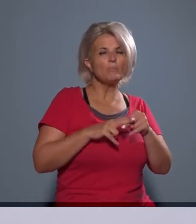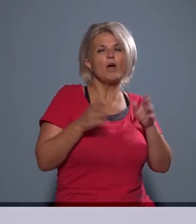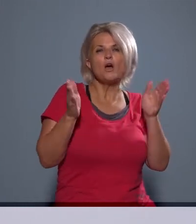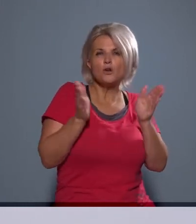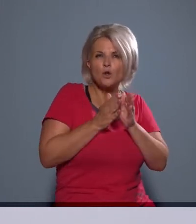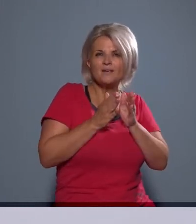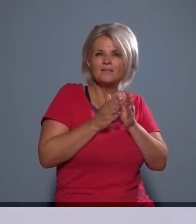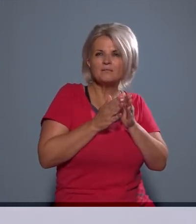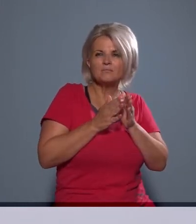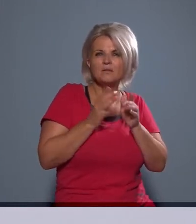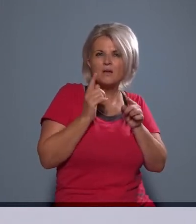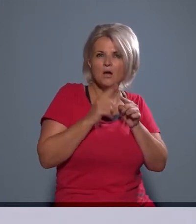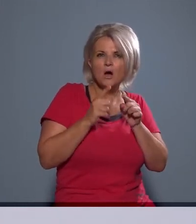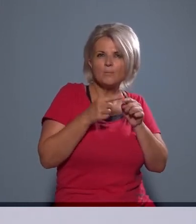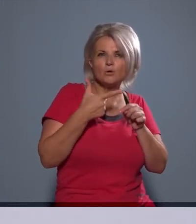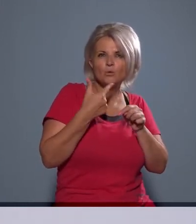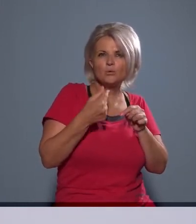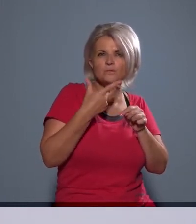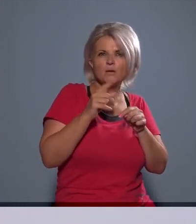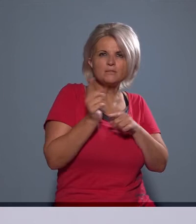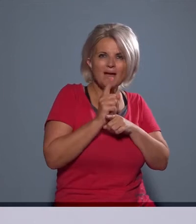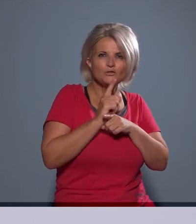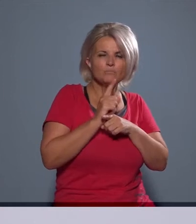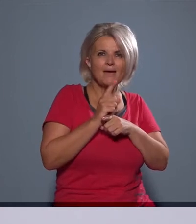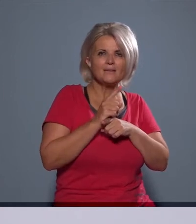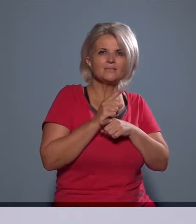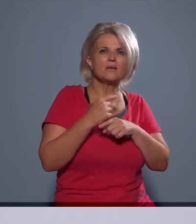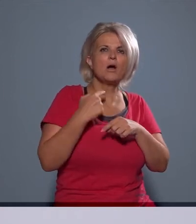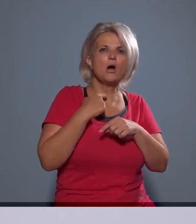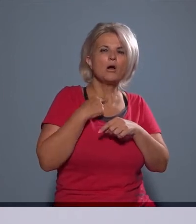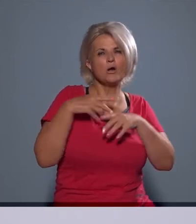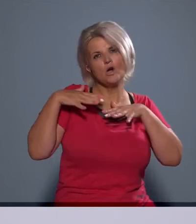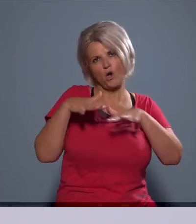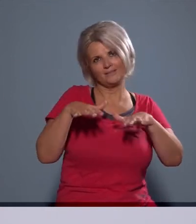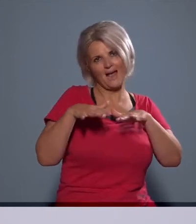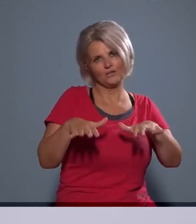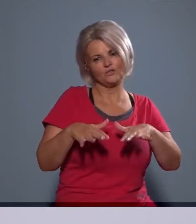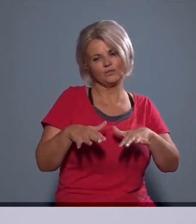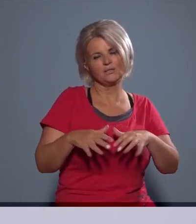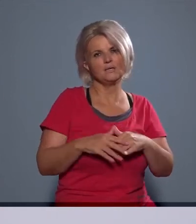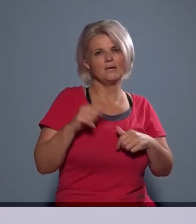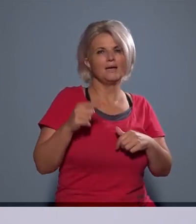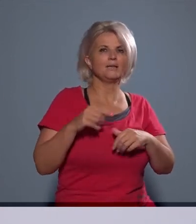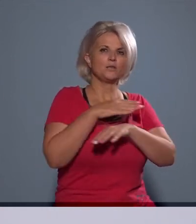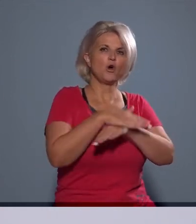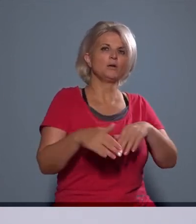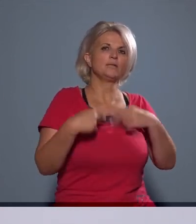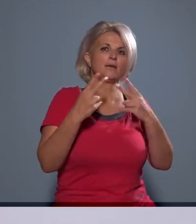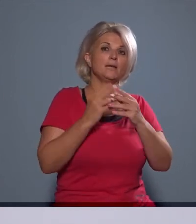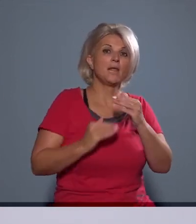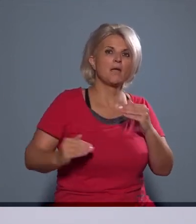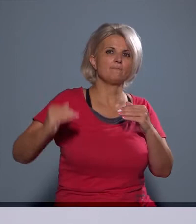20-30 másodperces hanghatás keletkezik. Ez messze a határérték felett van,